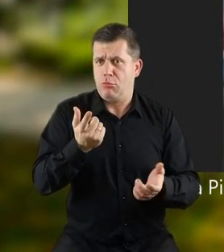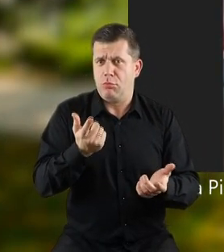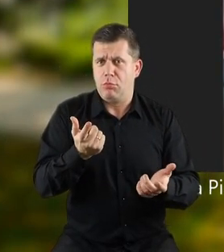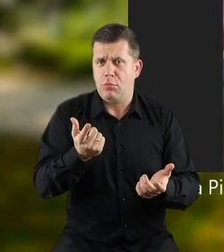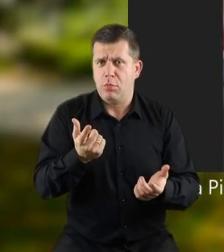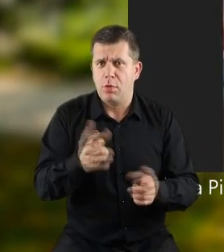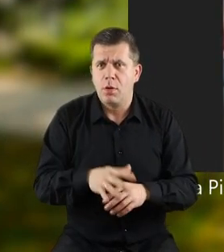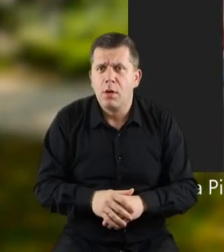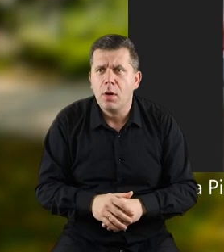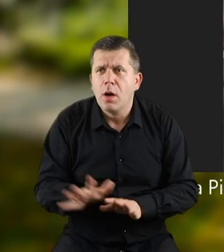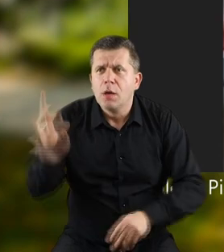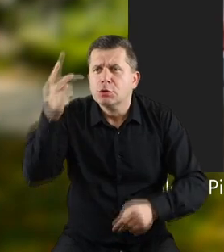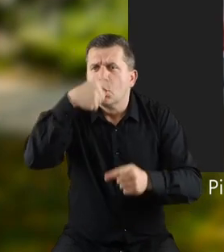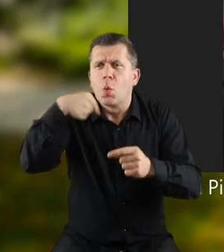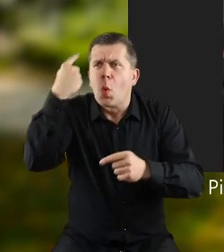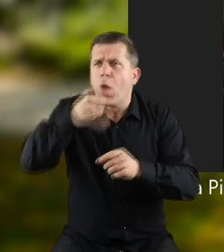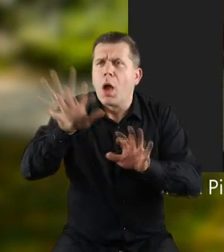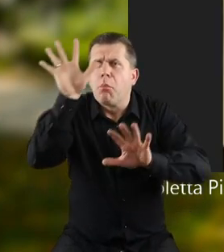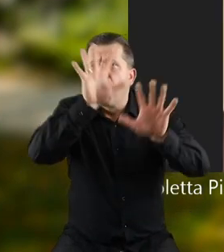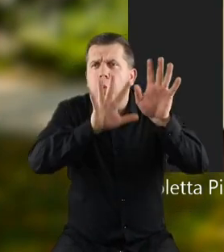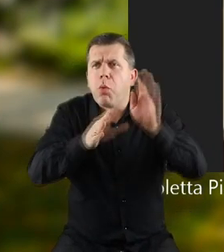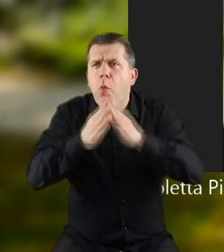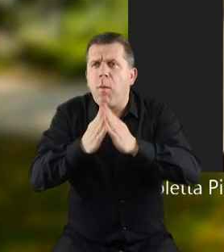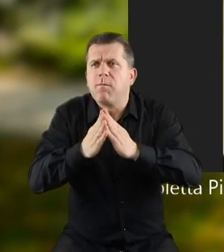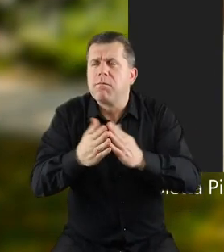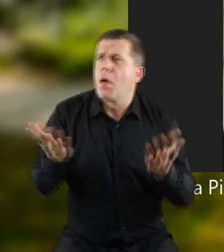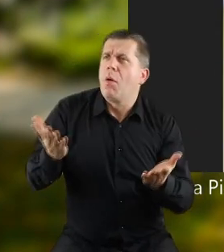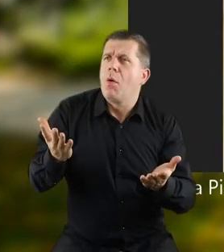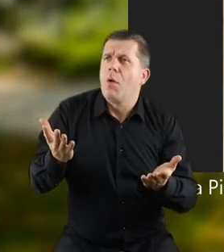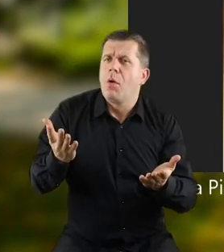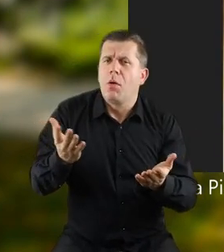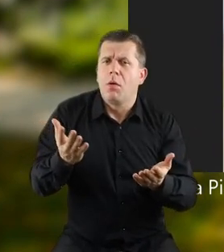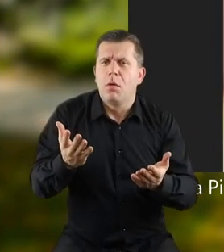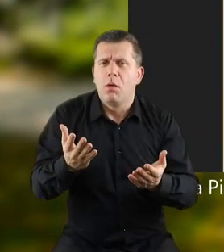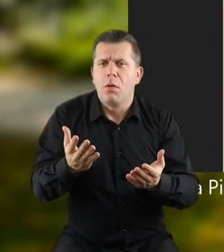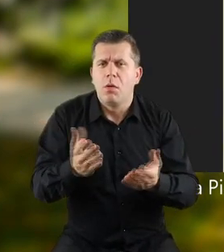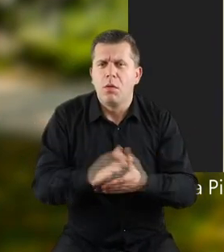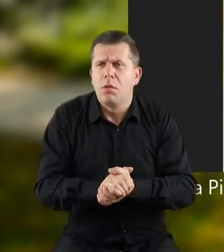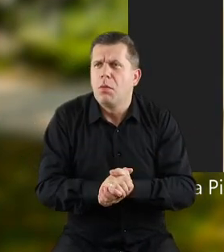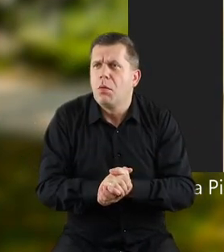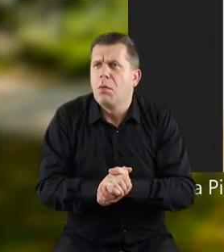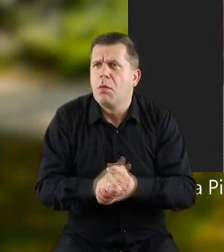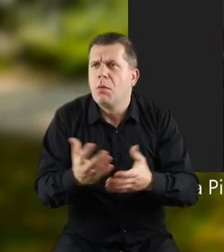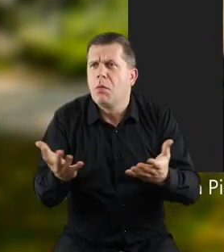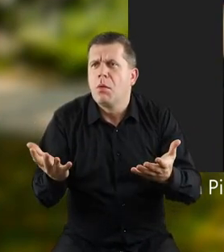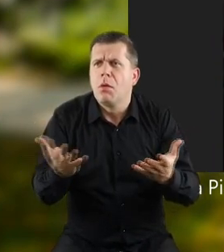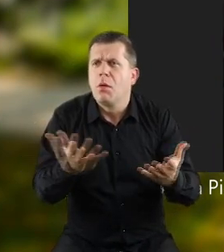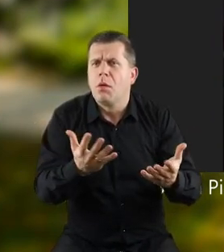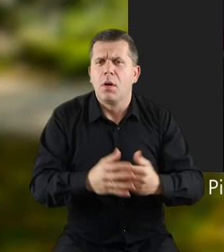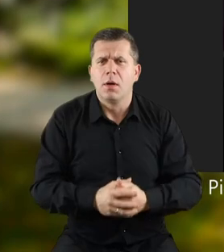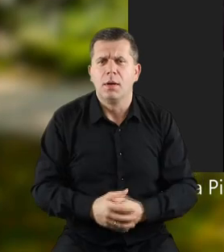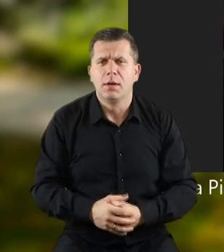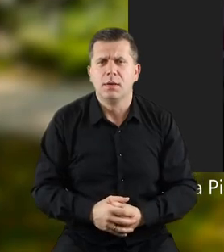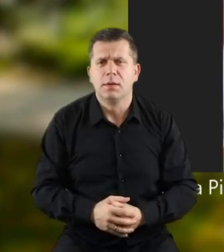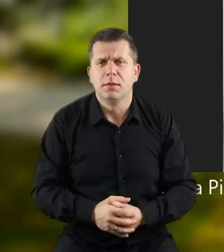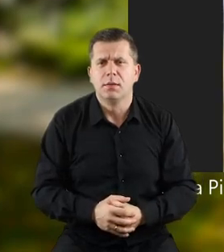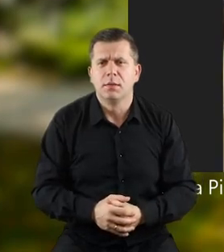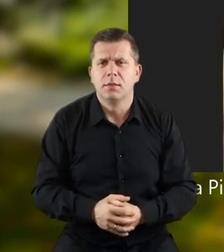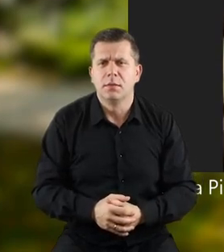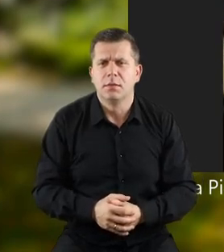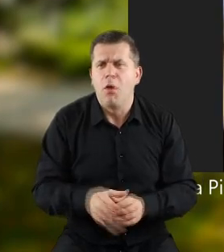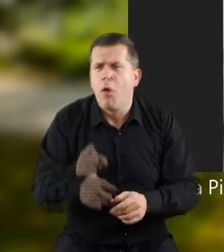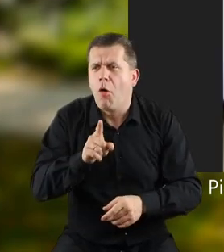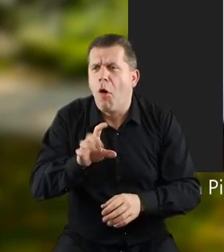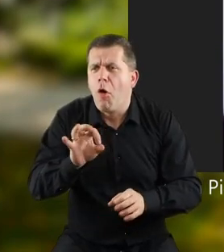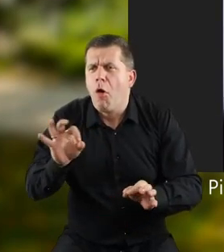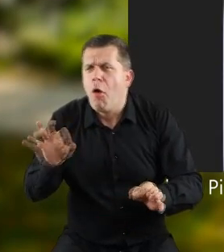Słoneczko za chmurkę się schowało. Uf, uf, z wielkim chokiem. Słoneczko chmurkę